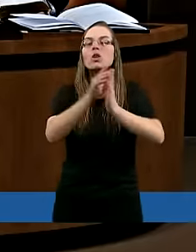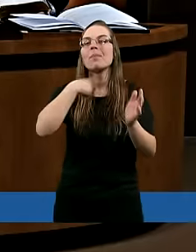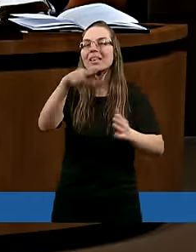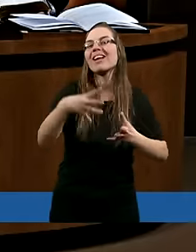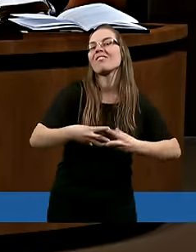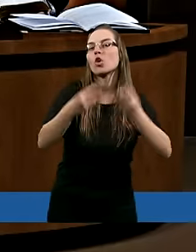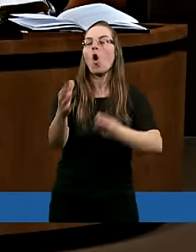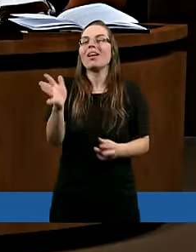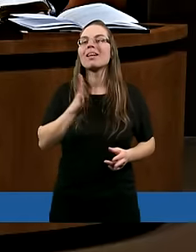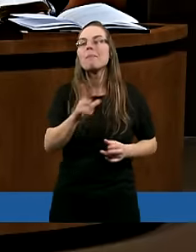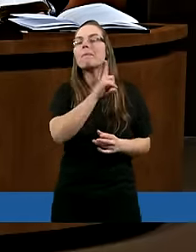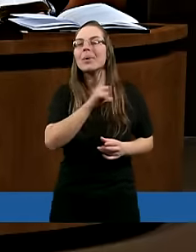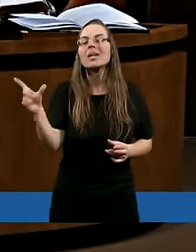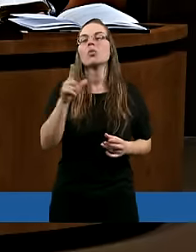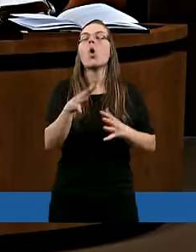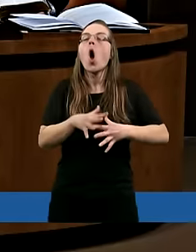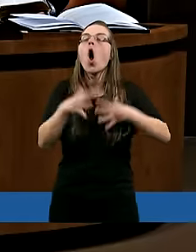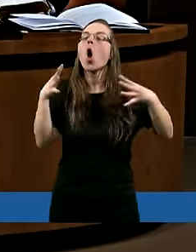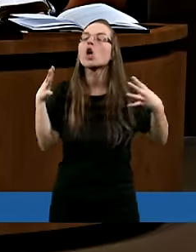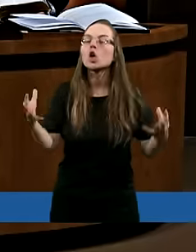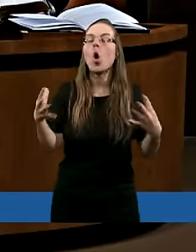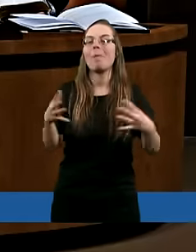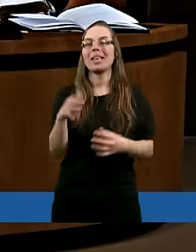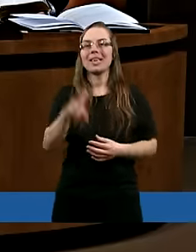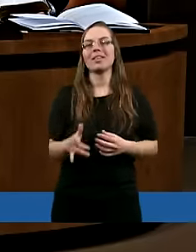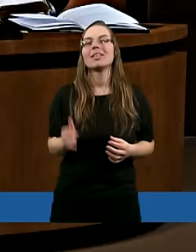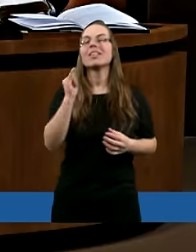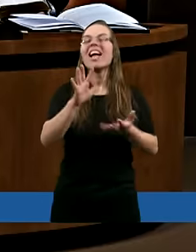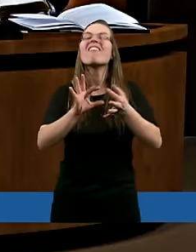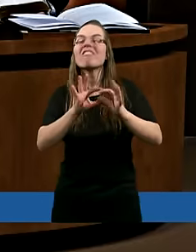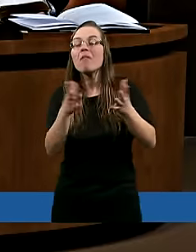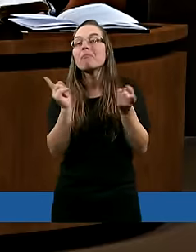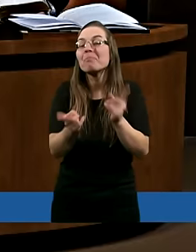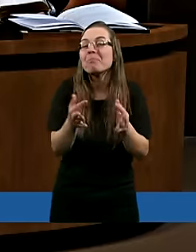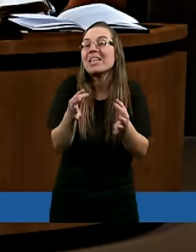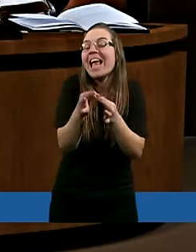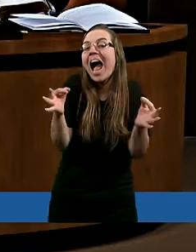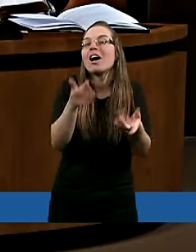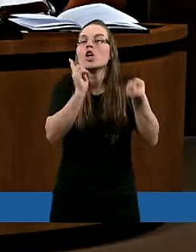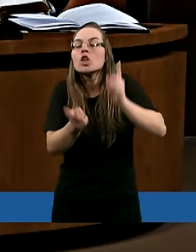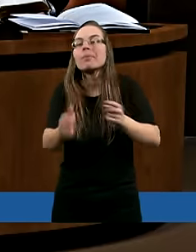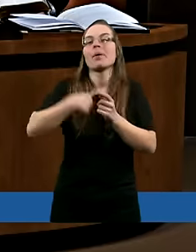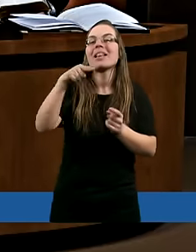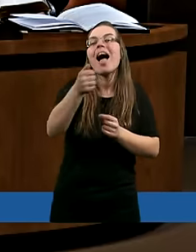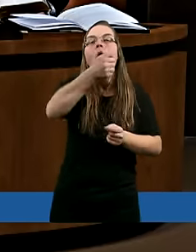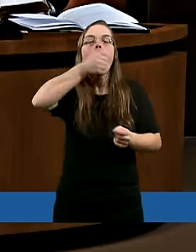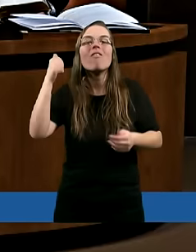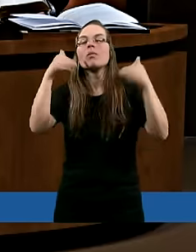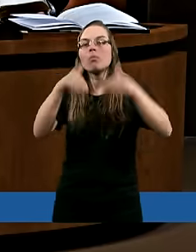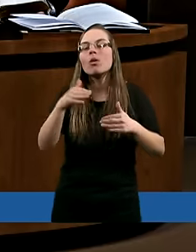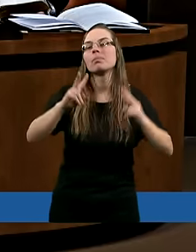wzrost był ogromny i w miarę szybki, żebyśmy mogli te owoce